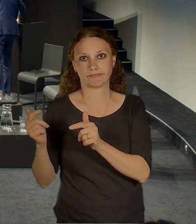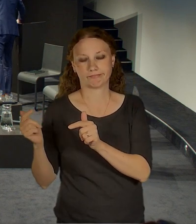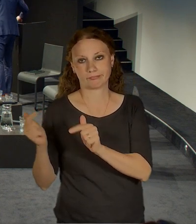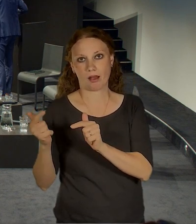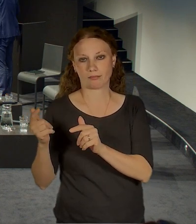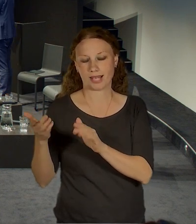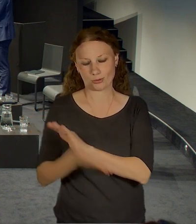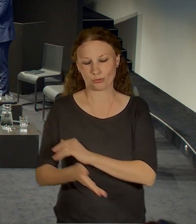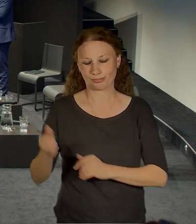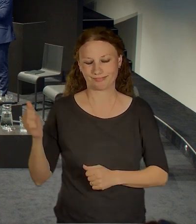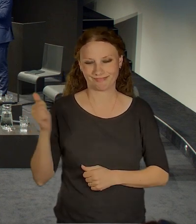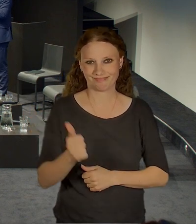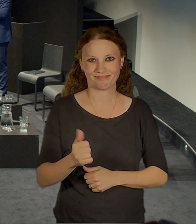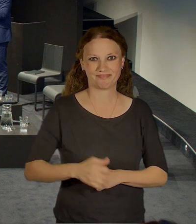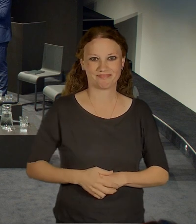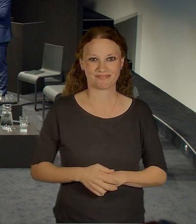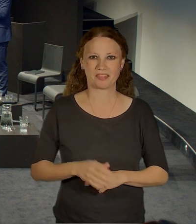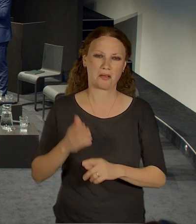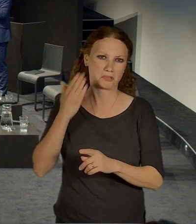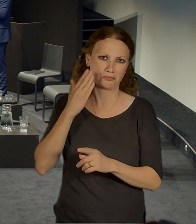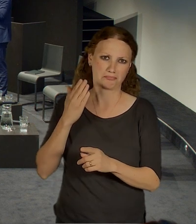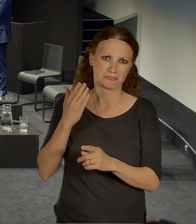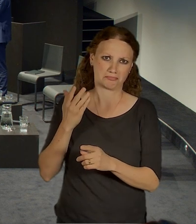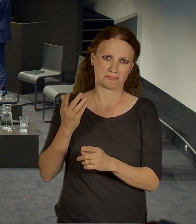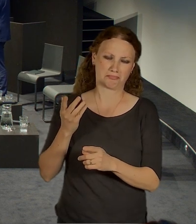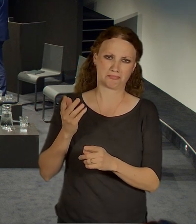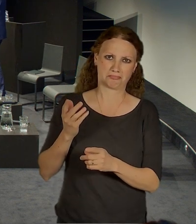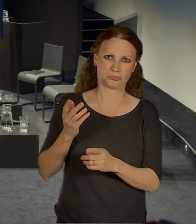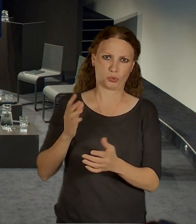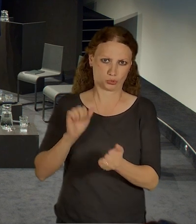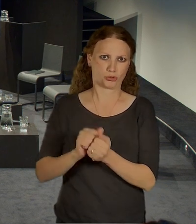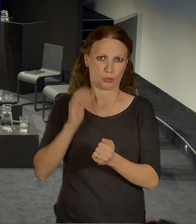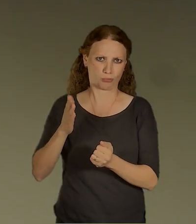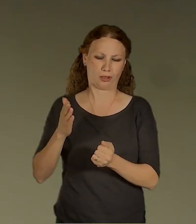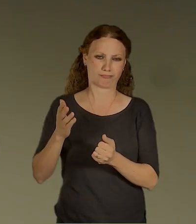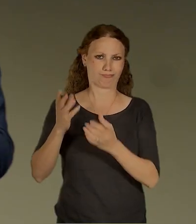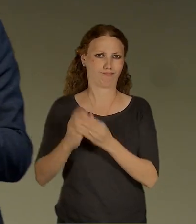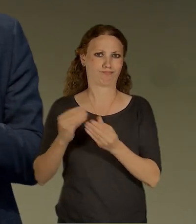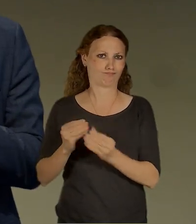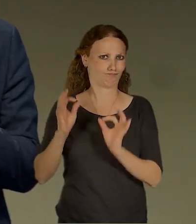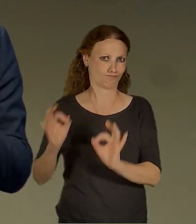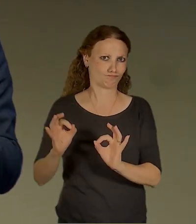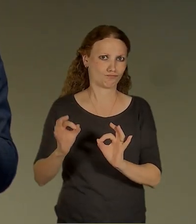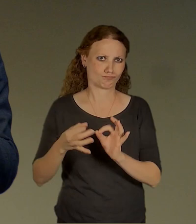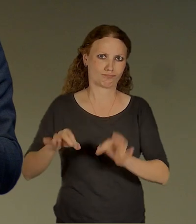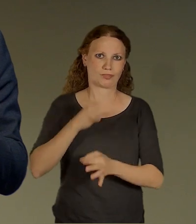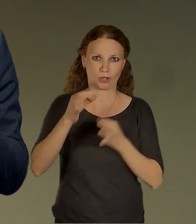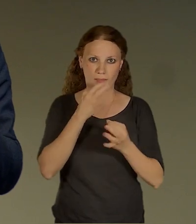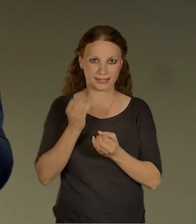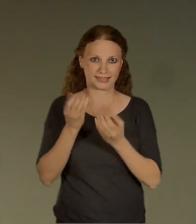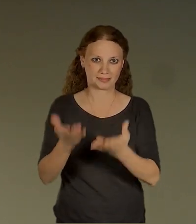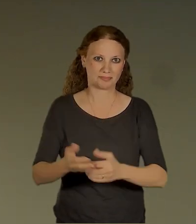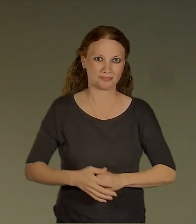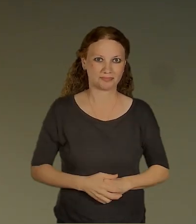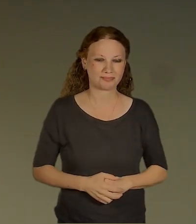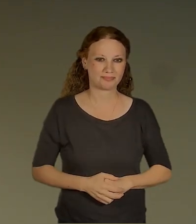který ho myslím dokáže více než dobře tady zastoupit. Co se týče těch terminálů obecně,